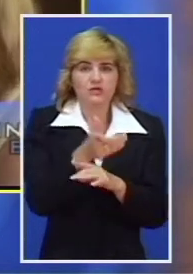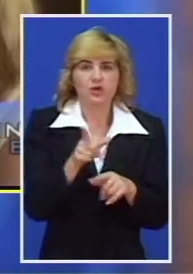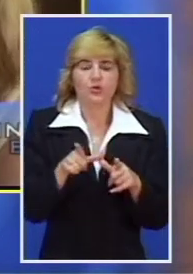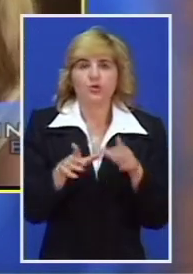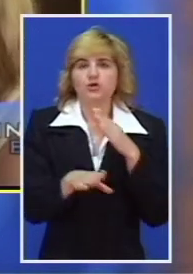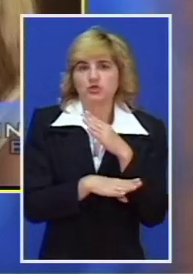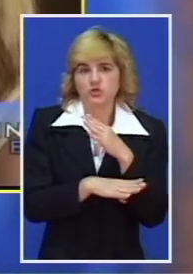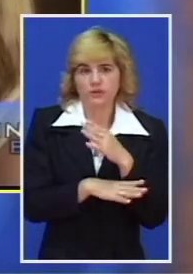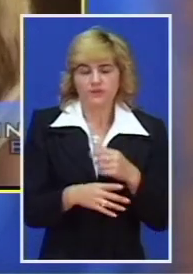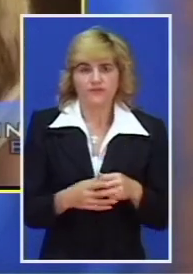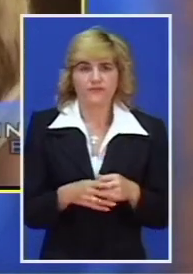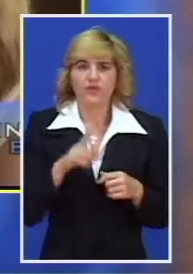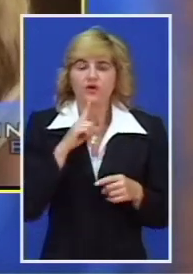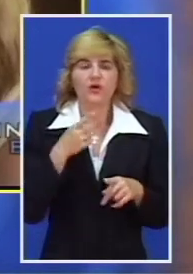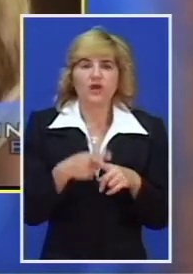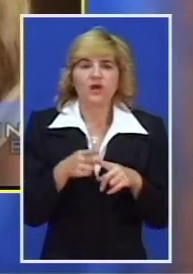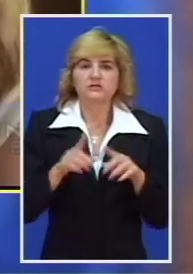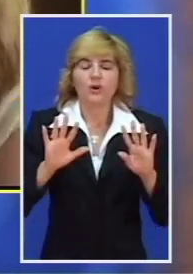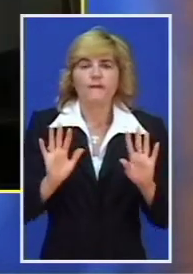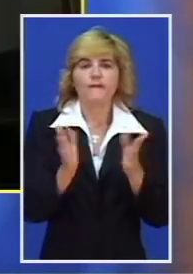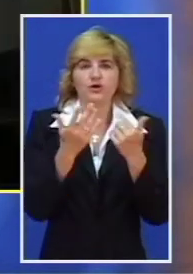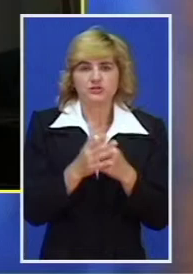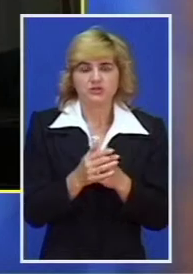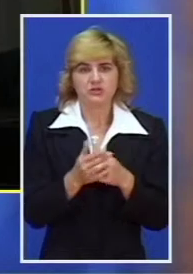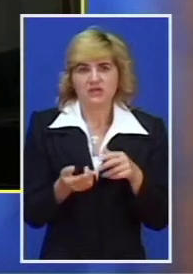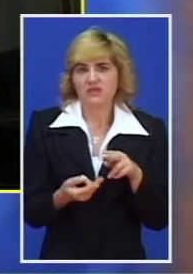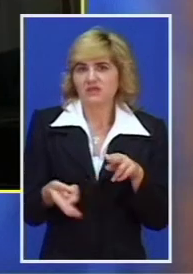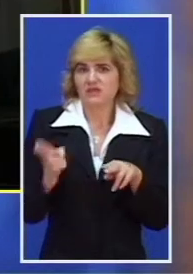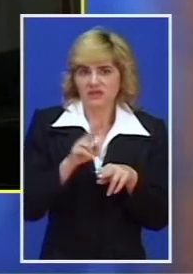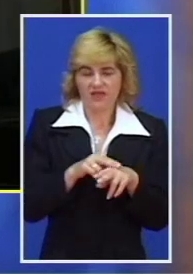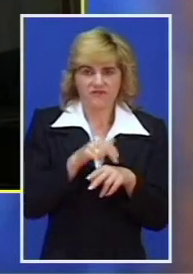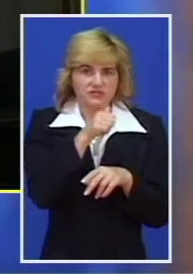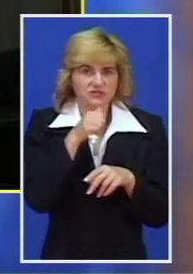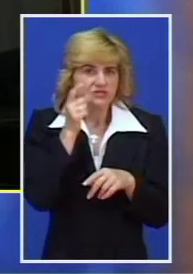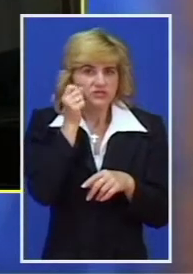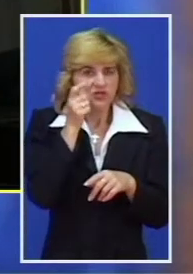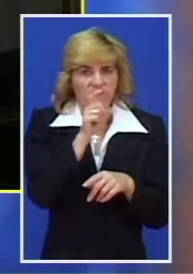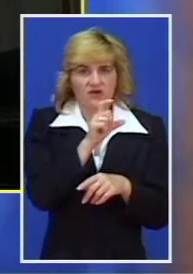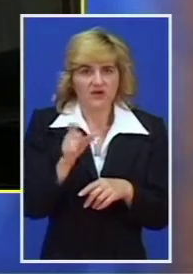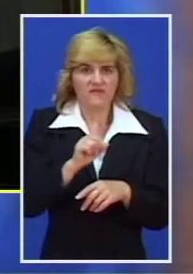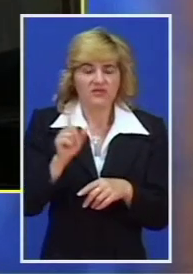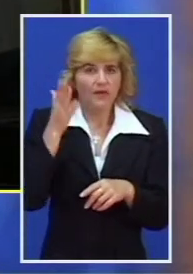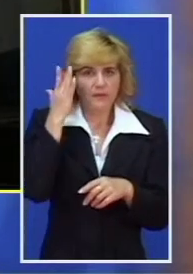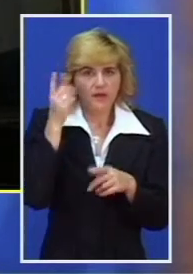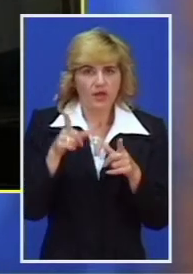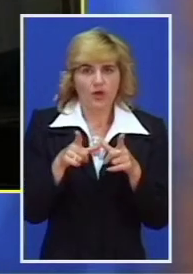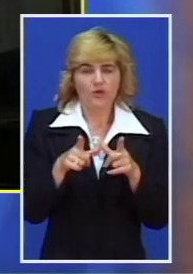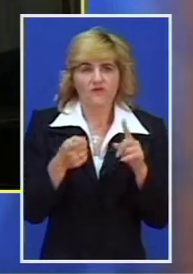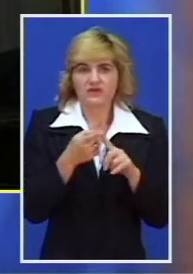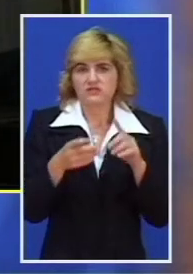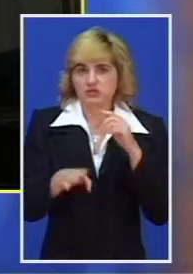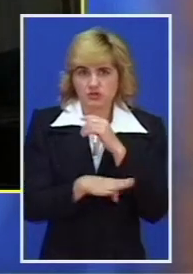Koji su najčešći uzroci od požara? Najčešći uzrok je nehat i nemar stanovništva koji ulazi u šumu.